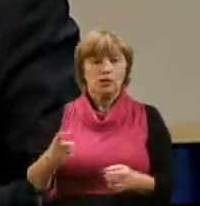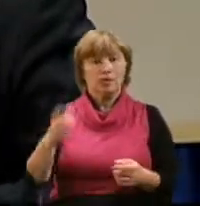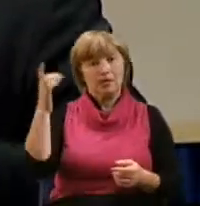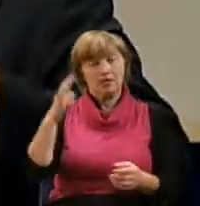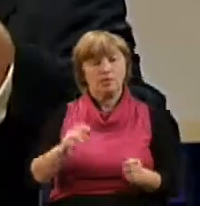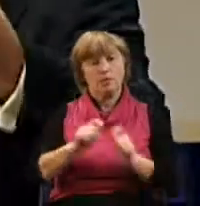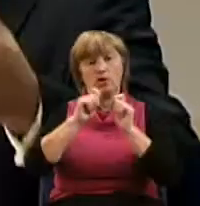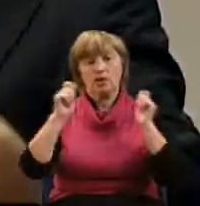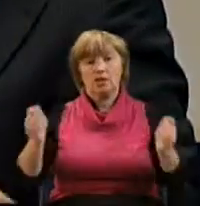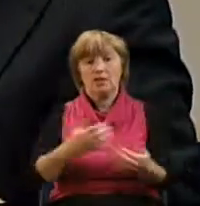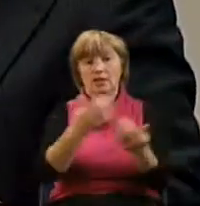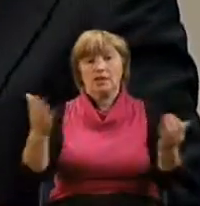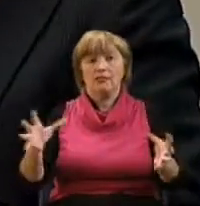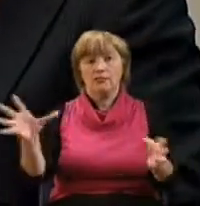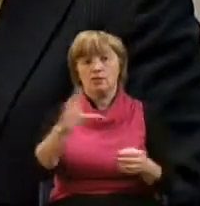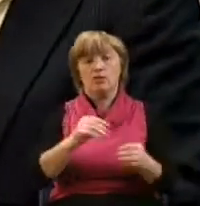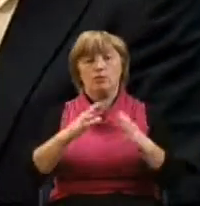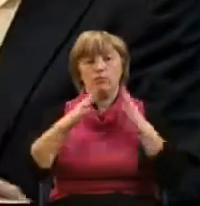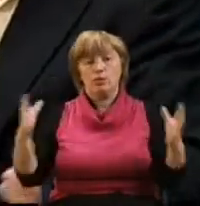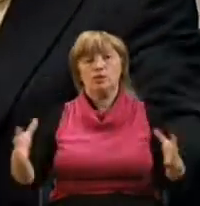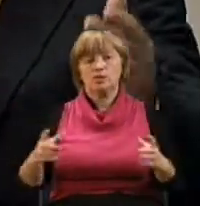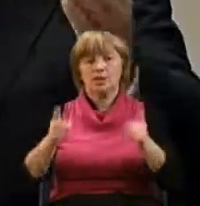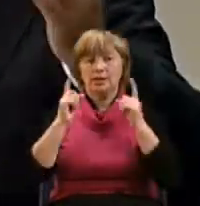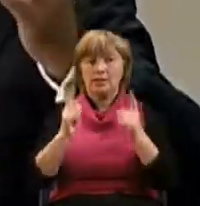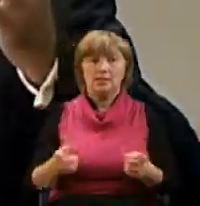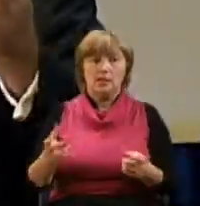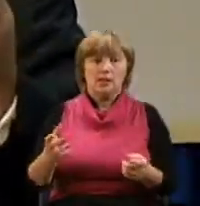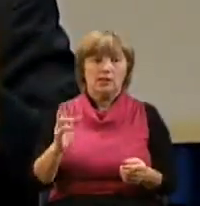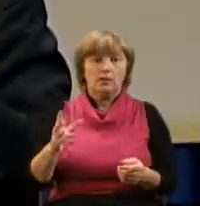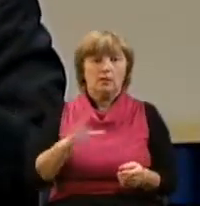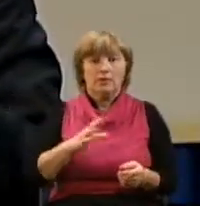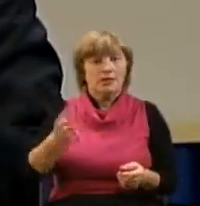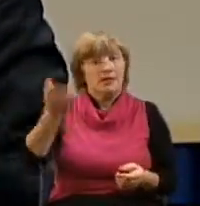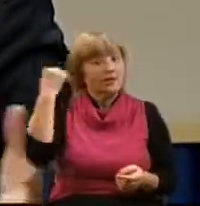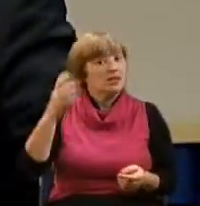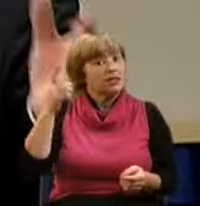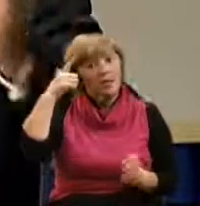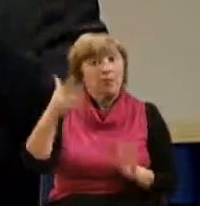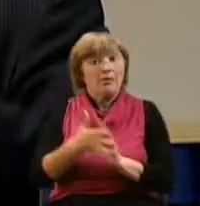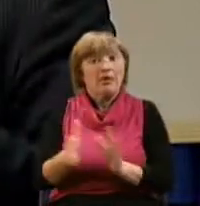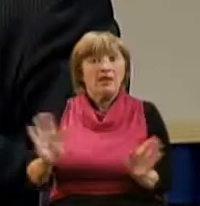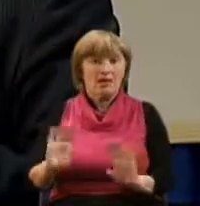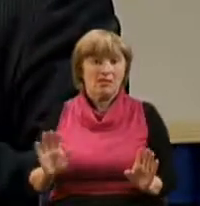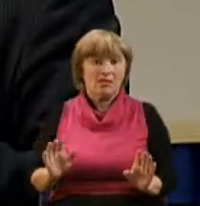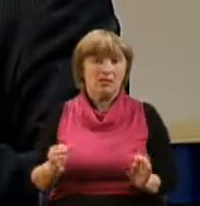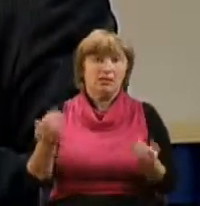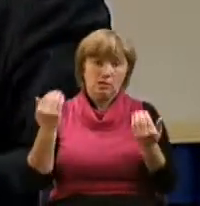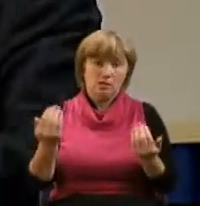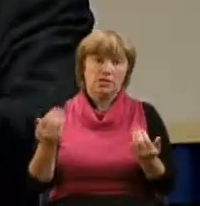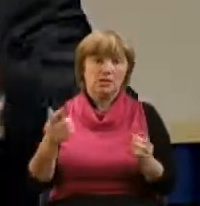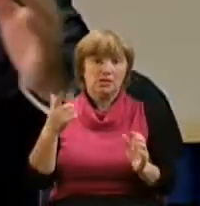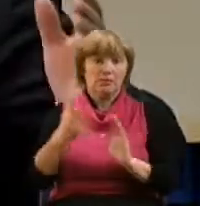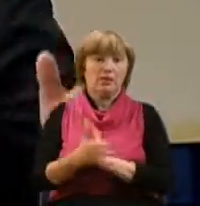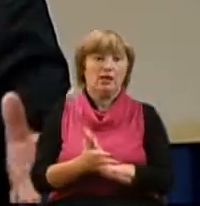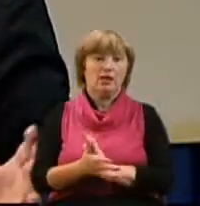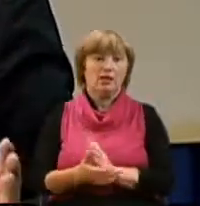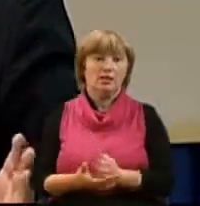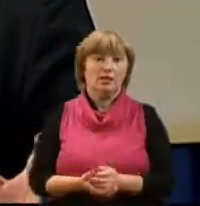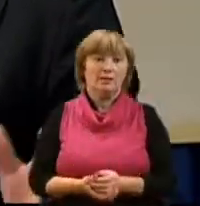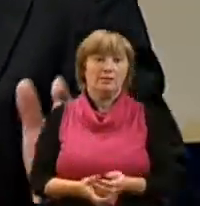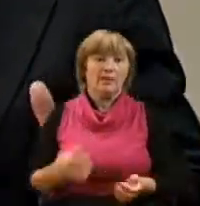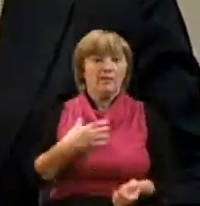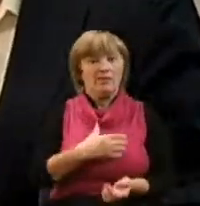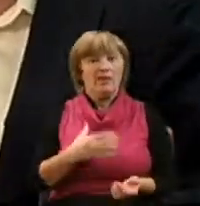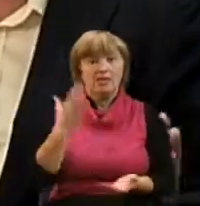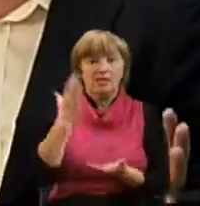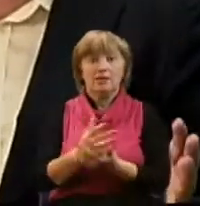больше и больше своих истин, которые когда-то нам были непонятны, но стали понятны. Для нас важно иметь